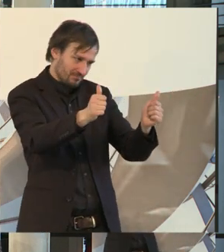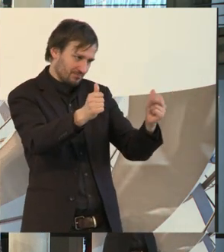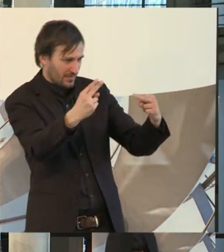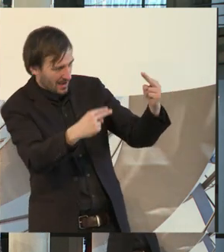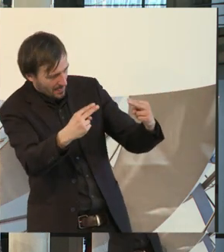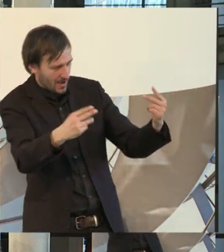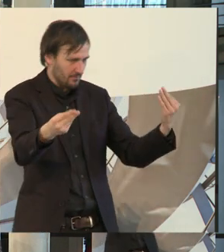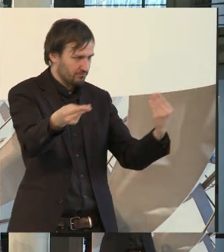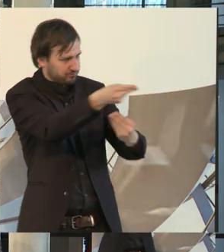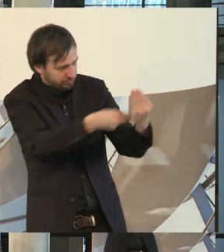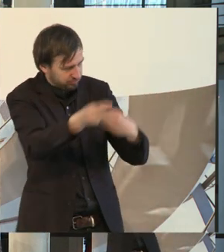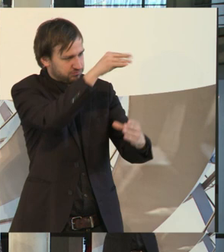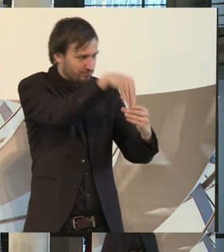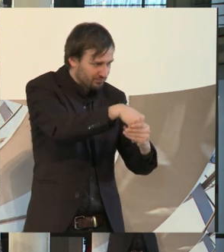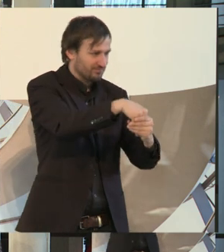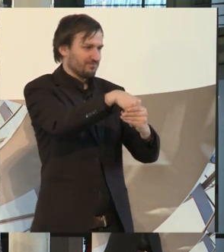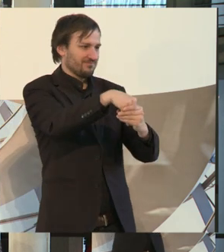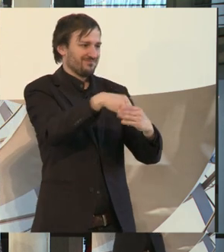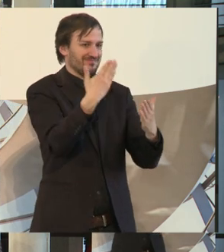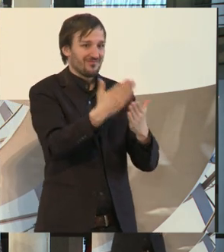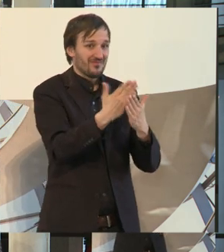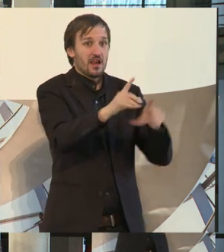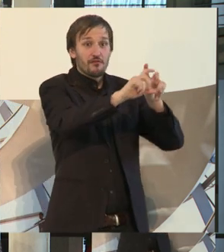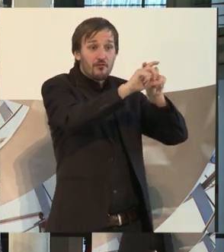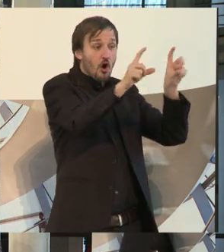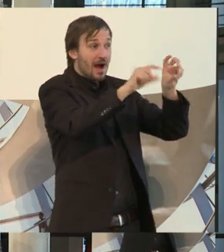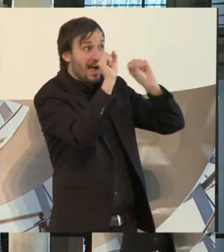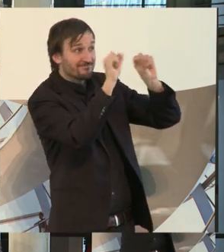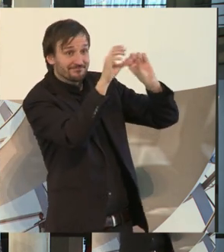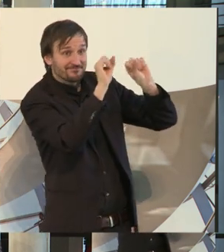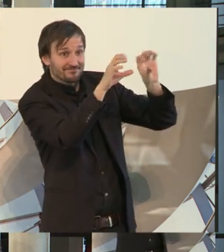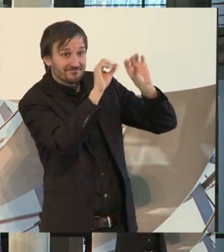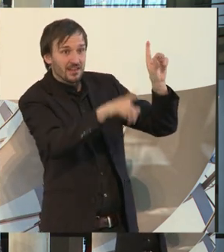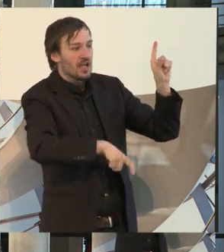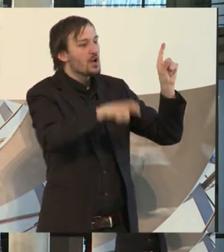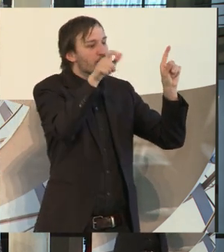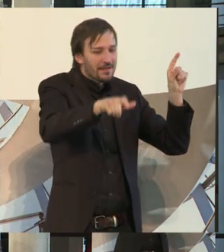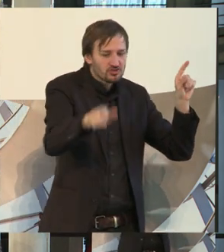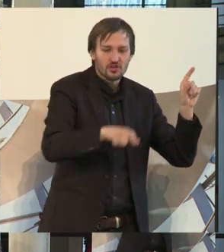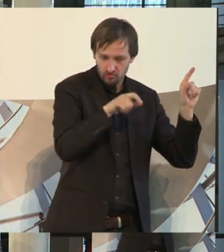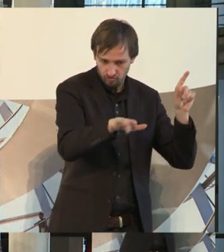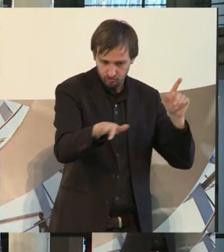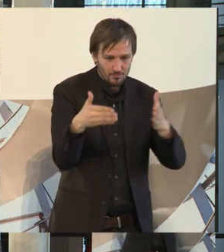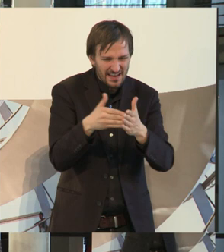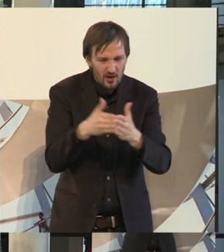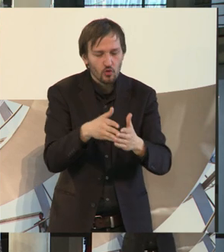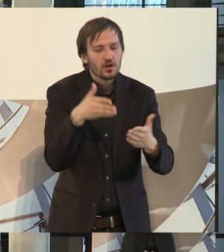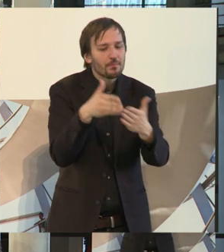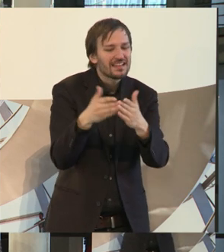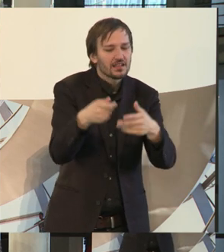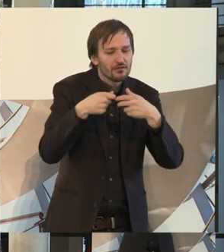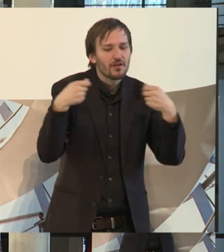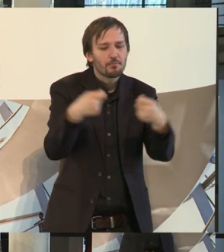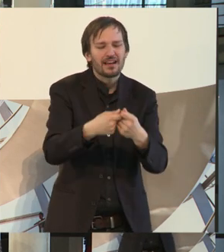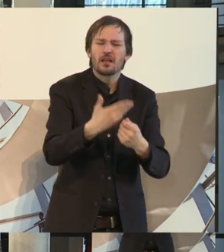um die Aufklärung von Unternehmen, sind Menschen mit Behinderung und auch Behindertenverbände viel, viel